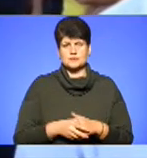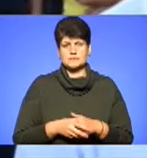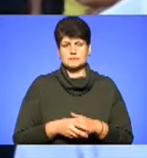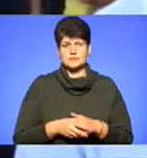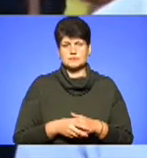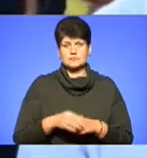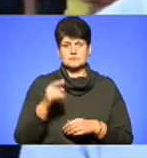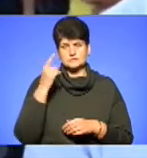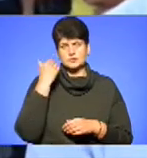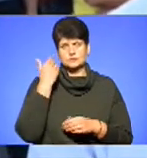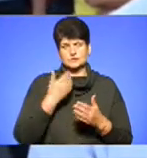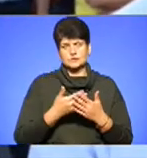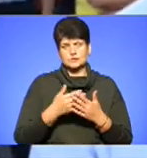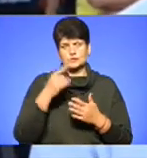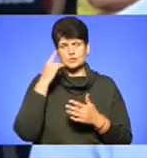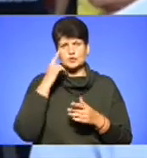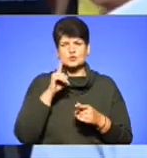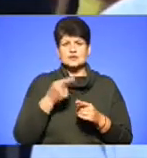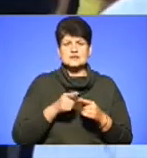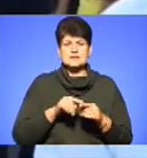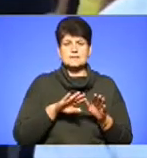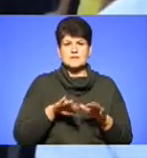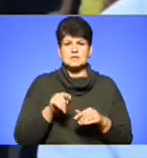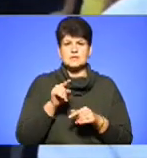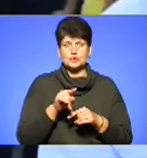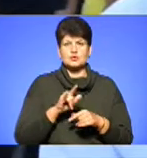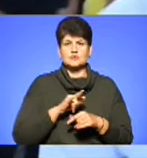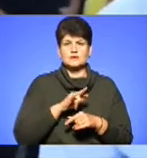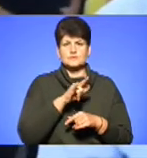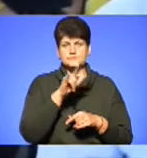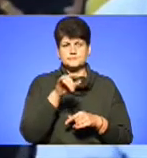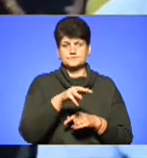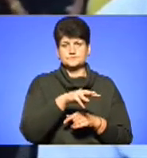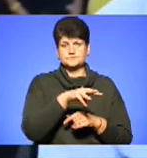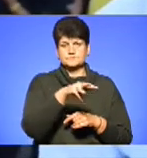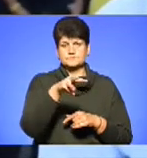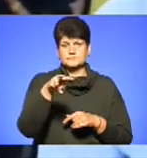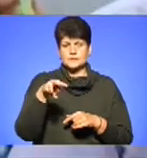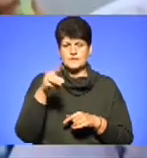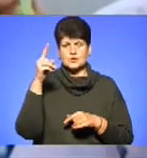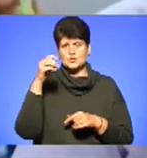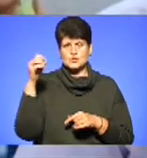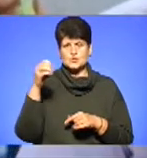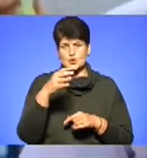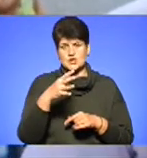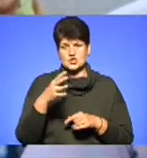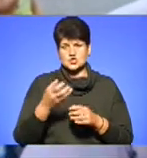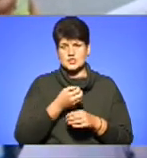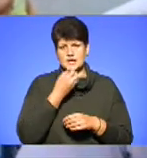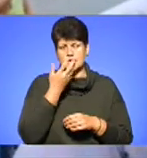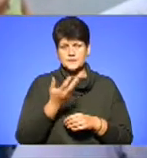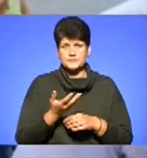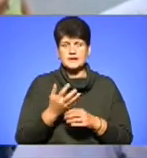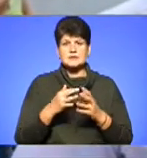Догадуються, що це після того, що кропили сонячник. Сільський голова